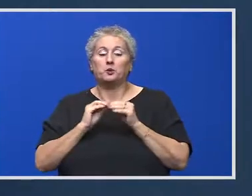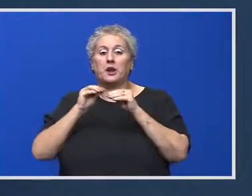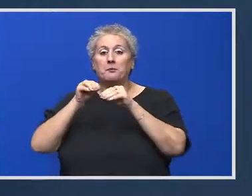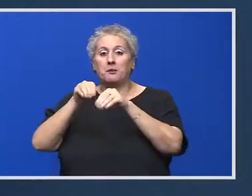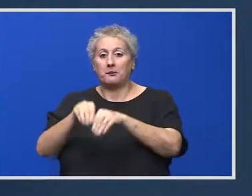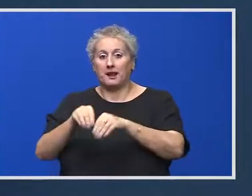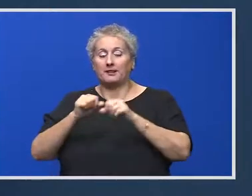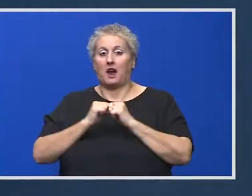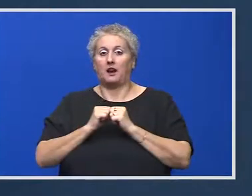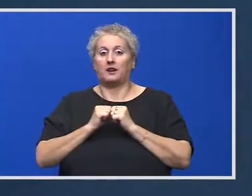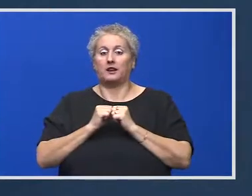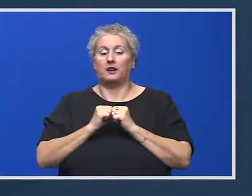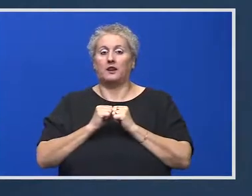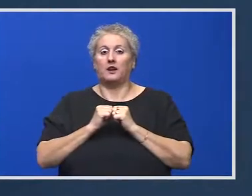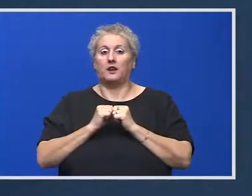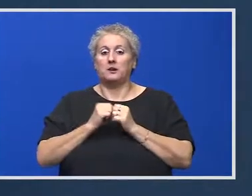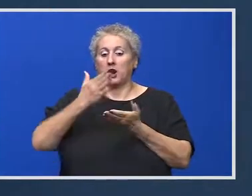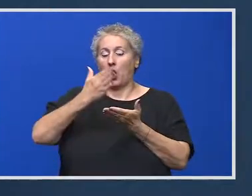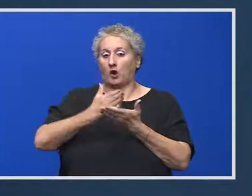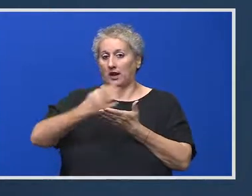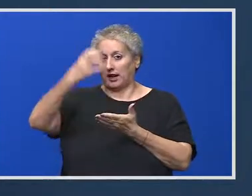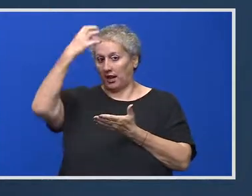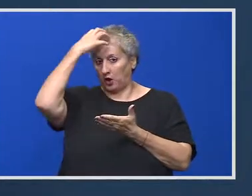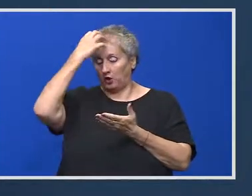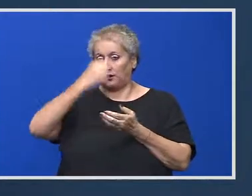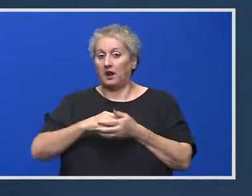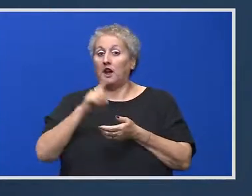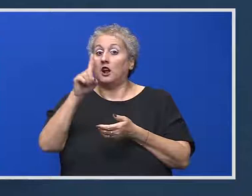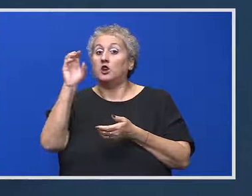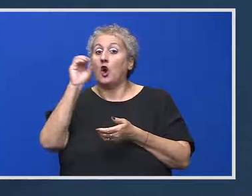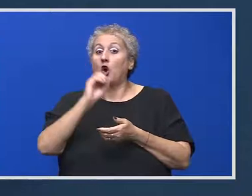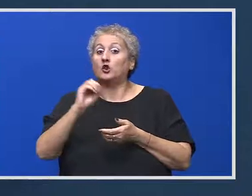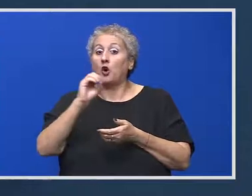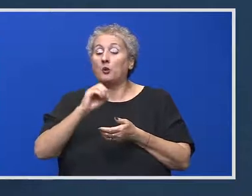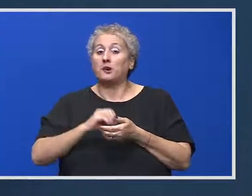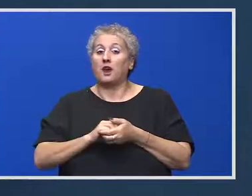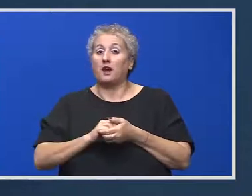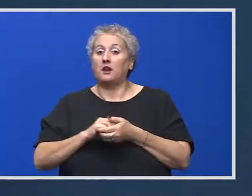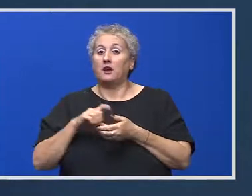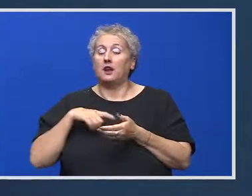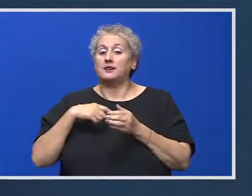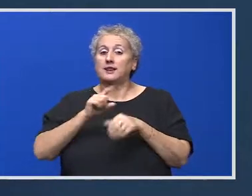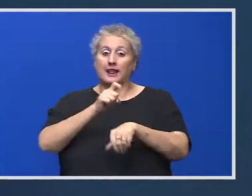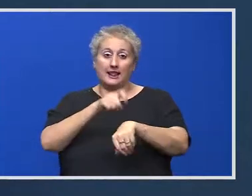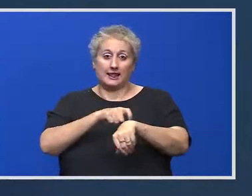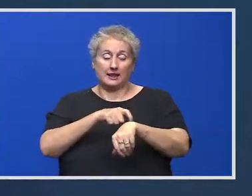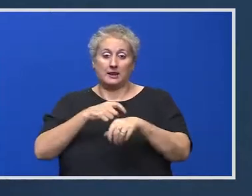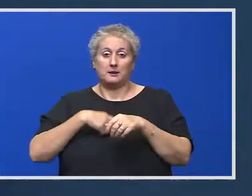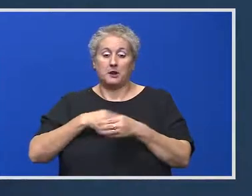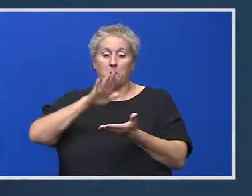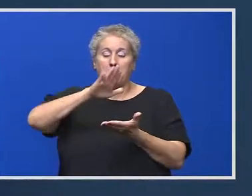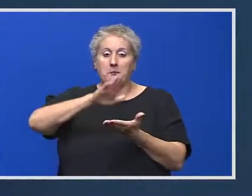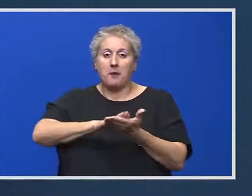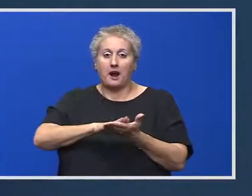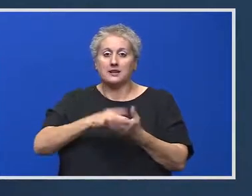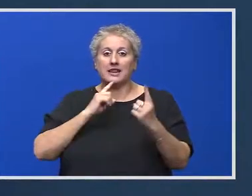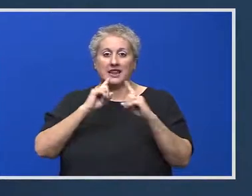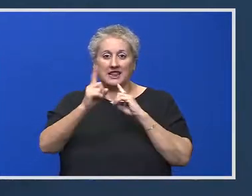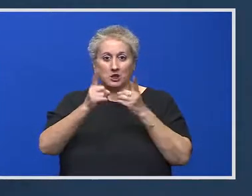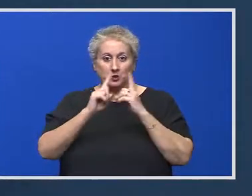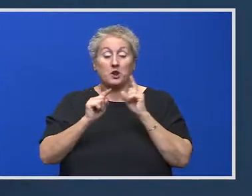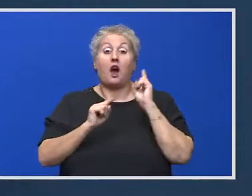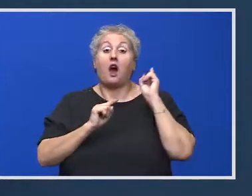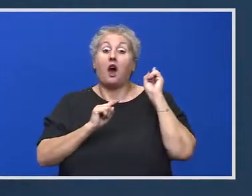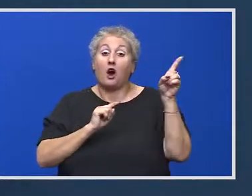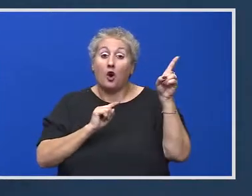adoptat prin hotărâre de guvern. Întâi octombrie este termenul pentru realizarea unei baze de discuție și